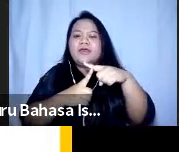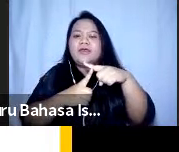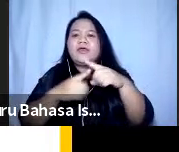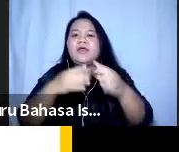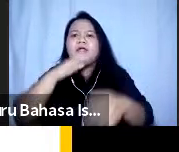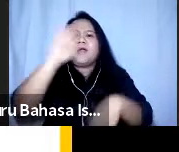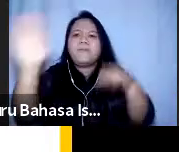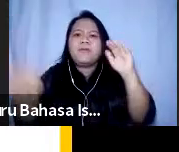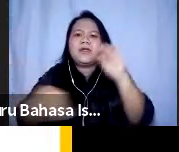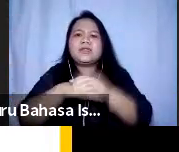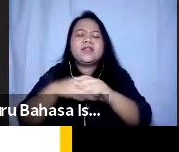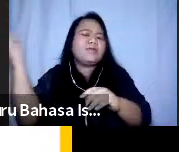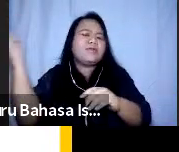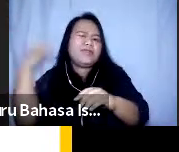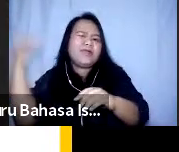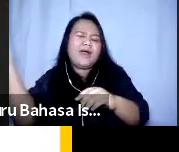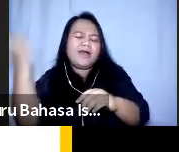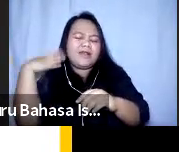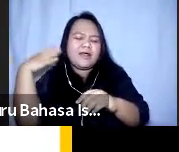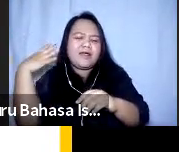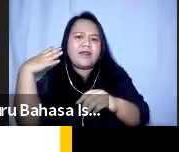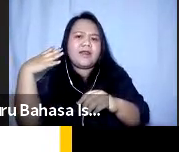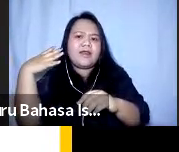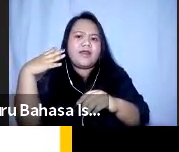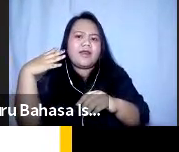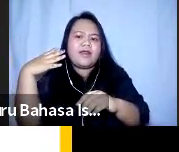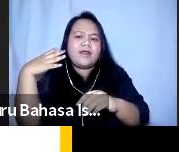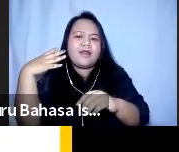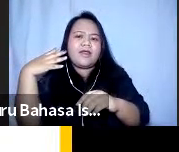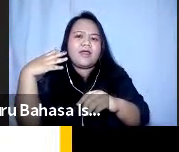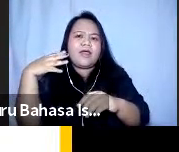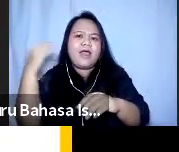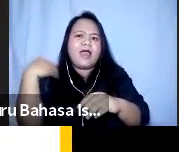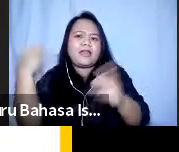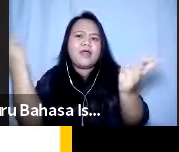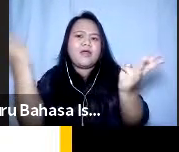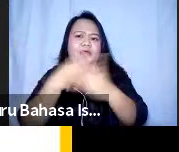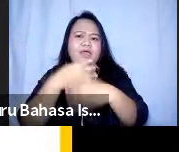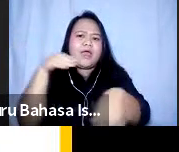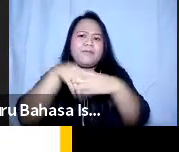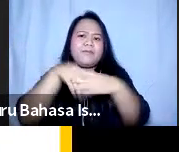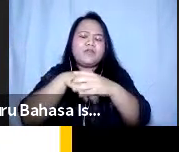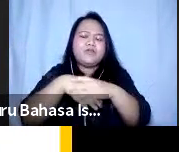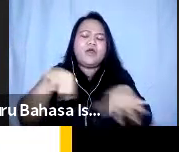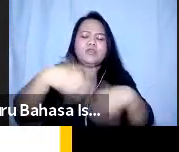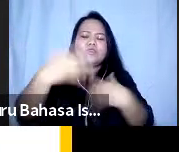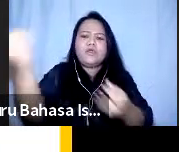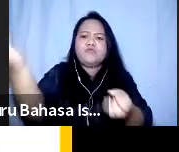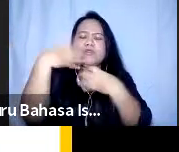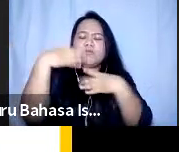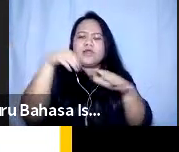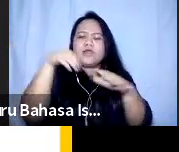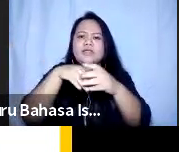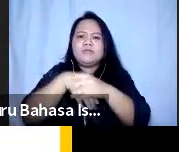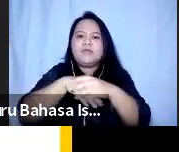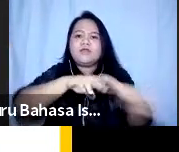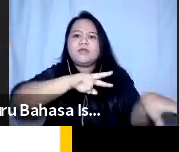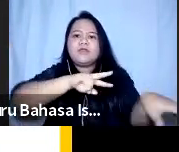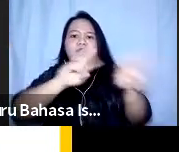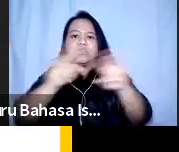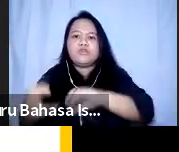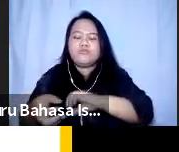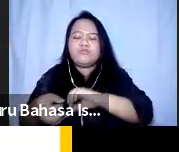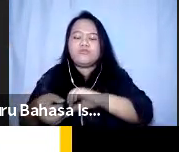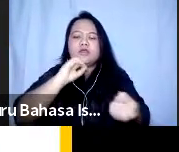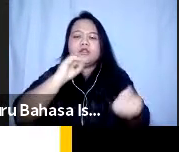pendengaran mereka ketika ada whatsapp masuk atau informasi yang masuk kemudian dirubah dalam bentuk